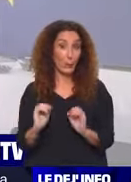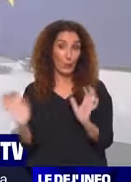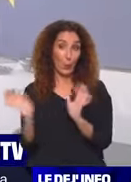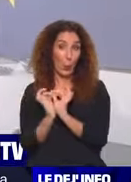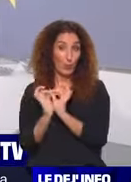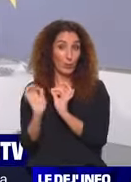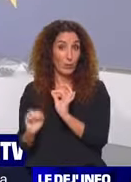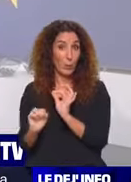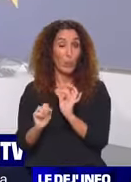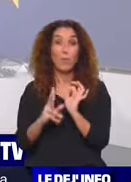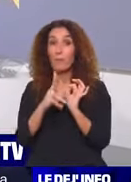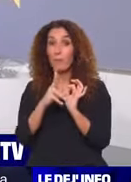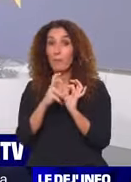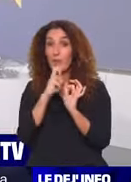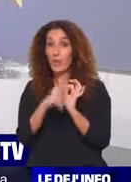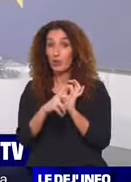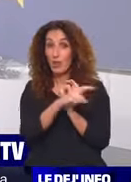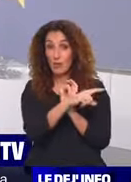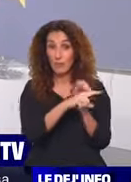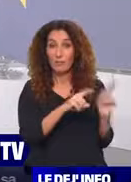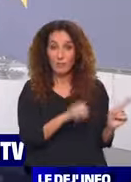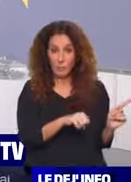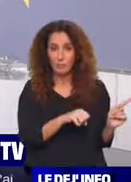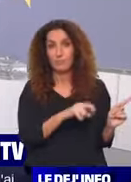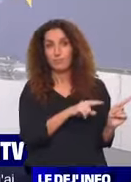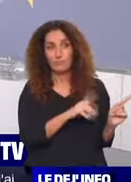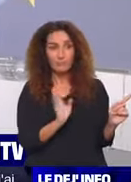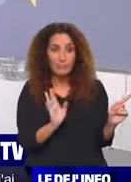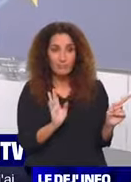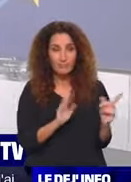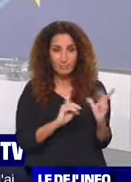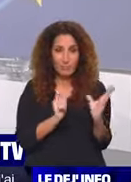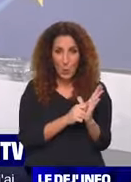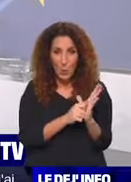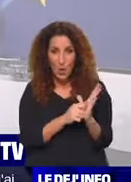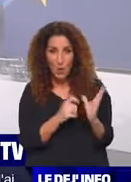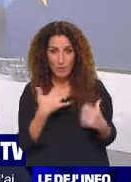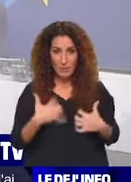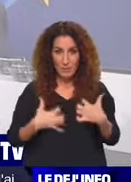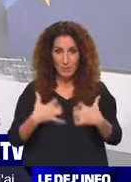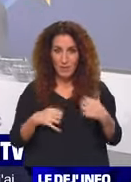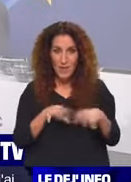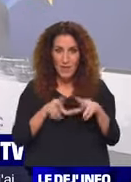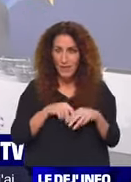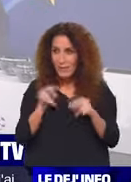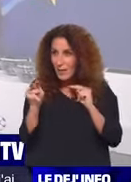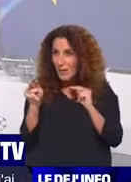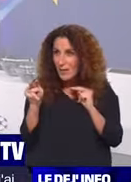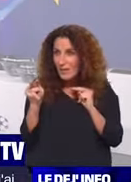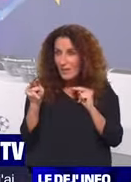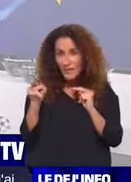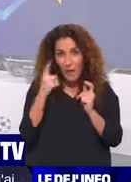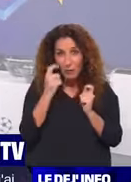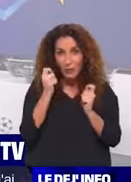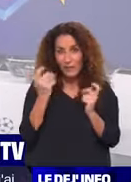Paris Saint-Germain. On l'a dit. C'est toujours un moment que les équipes regardent avec beaucoup d'attention.